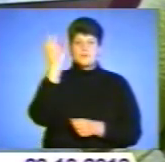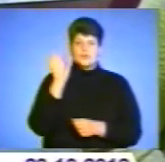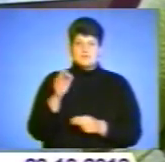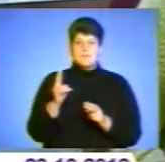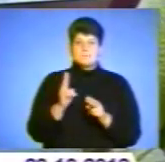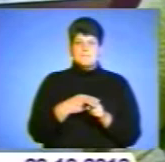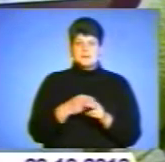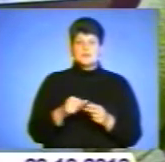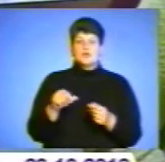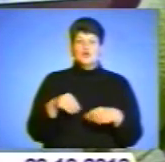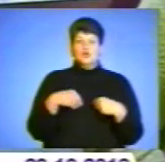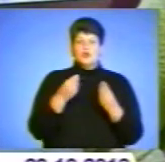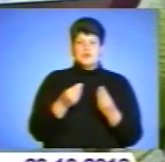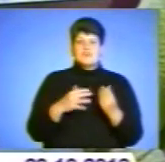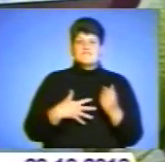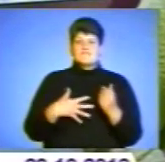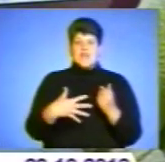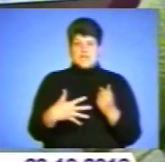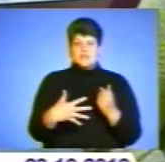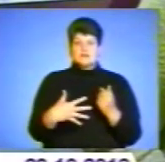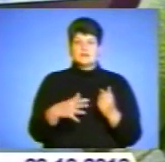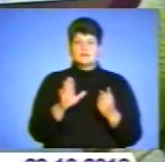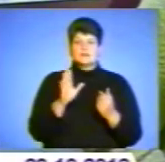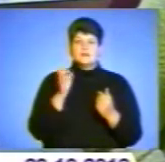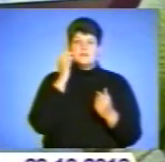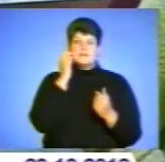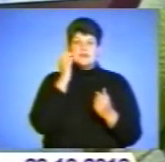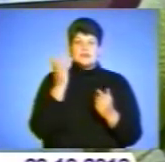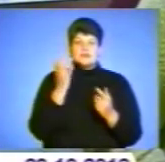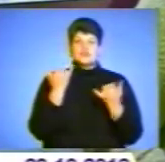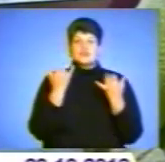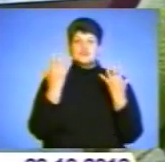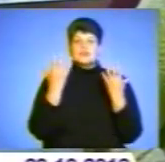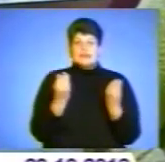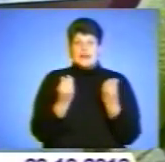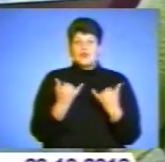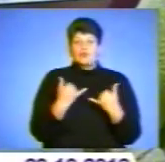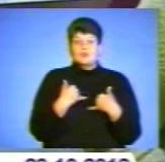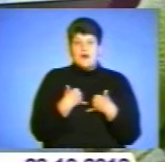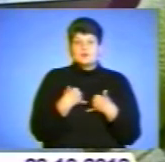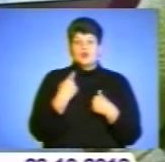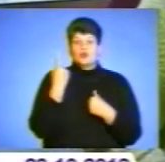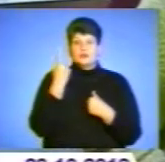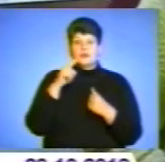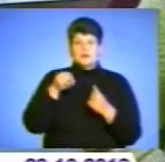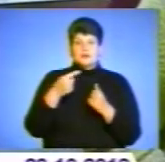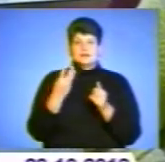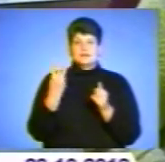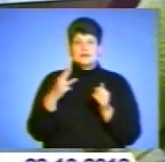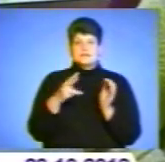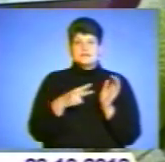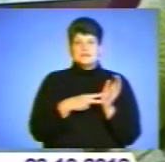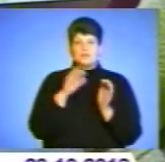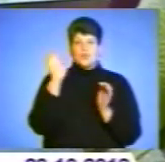вагітних, то, на превеликий жаль, без донорів і вагітних на сьогоднішній день у нас 1,37%.